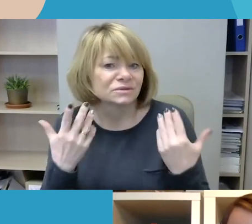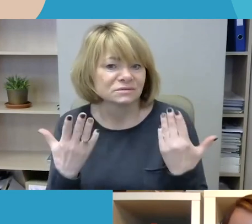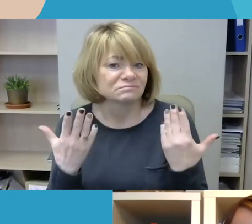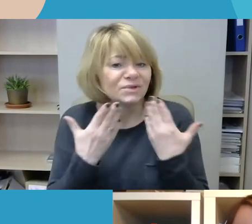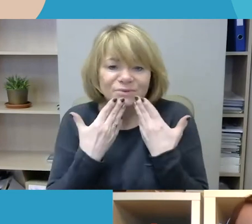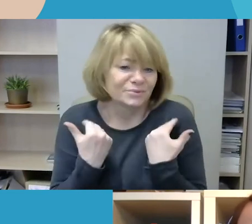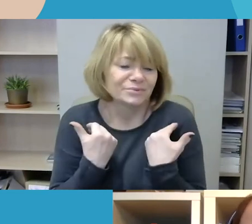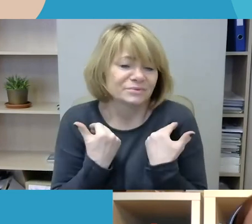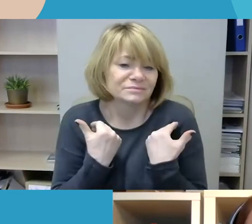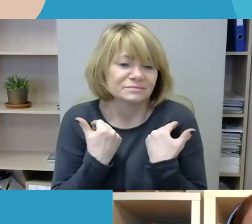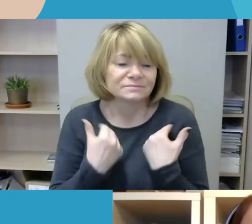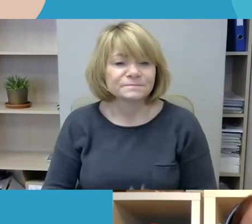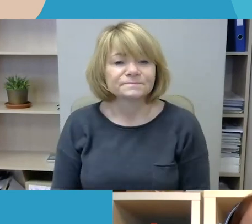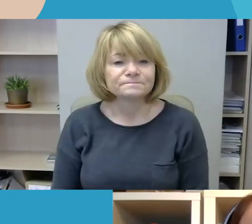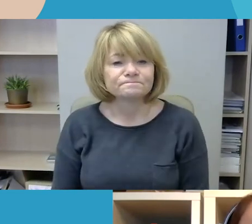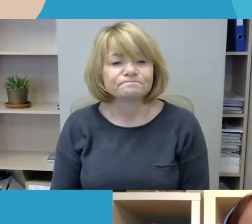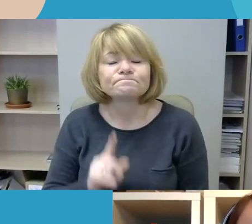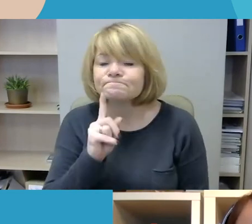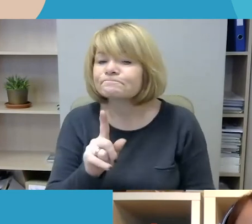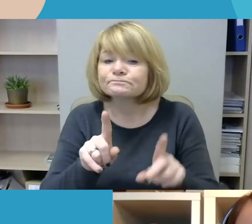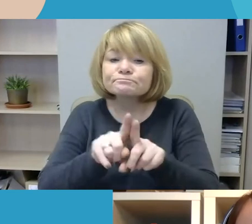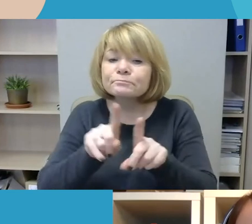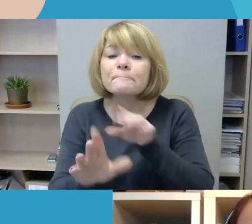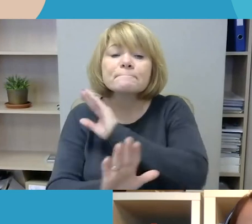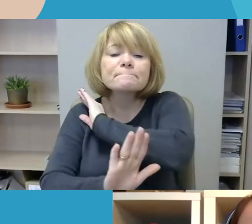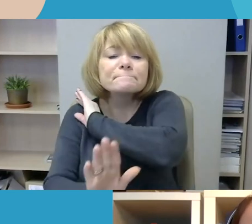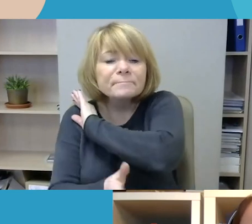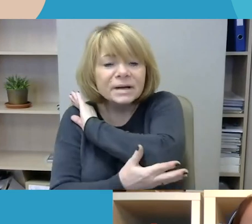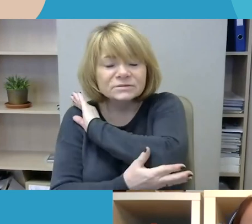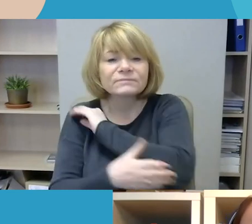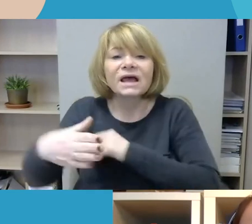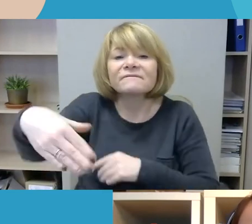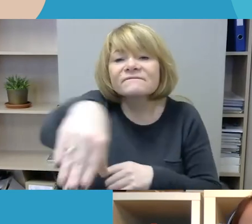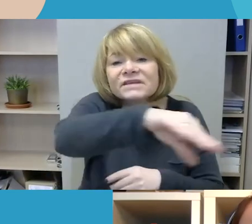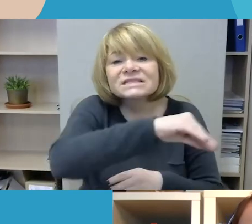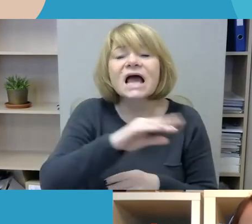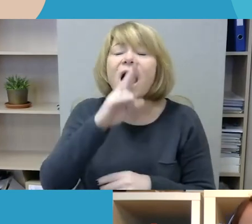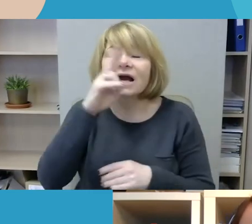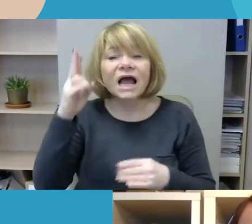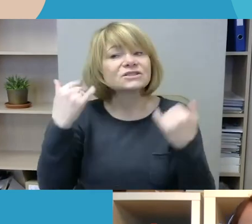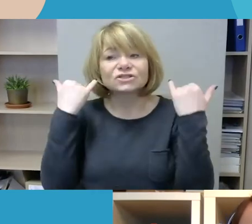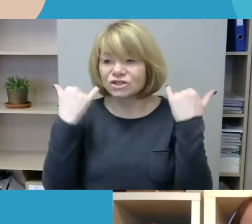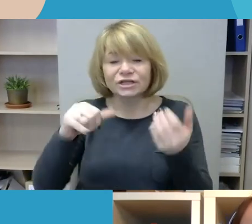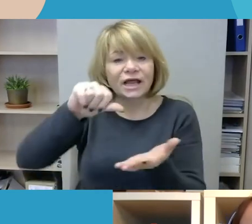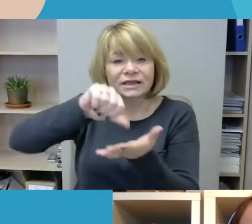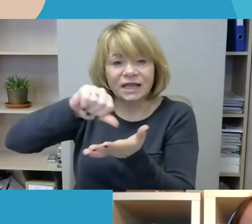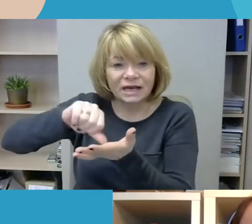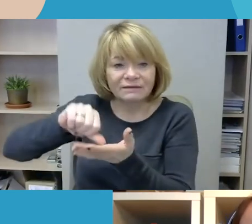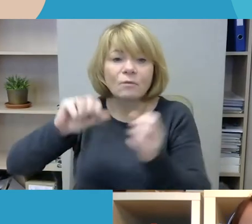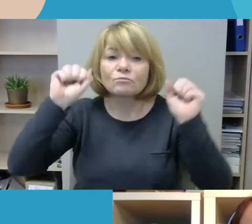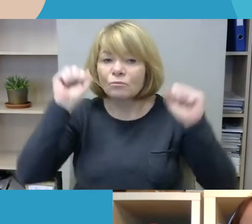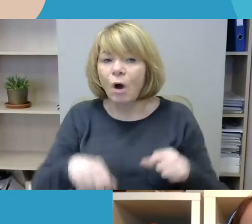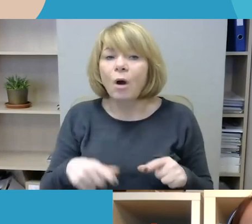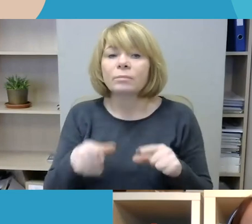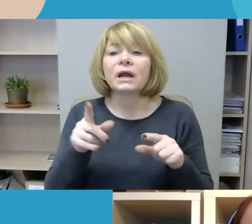Ir tarp paskutinės, visi jūs, kas dalyvaujate šioje diskusijoje, galite prisidėti prie neapikantos mažinimo,